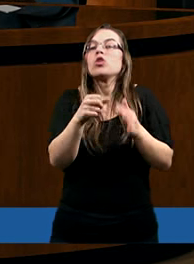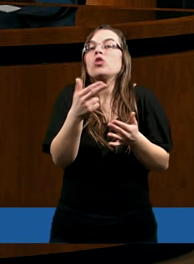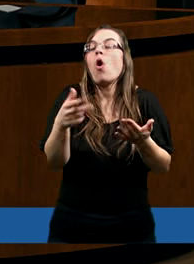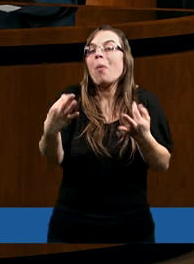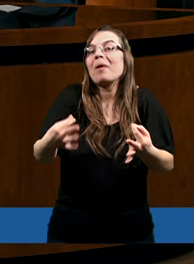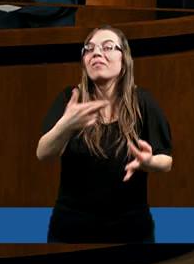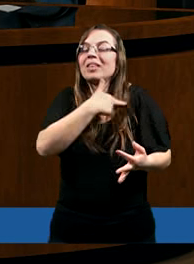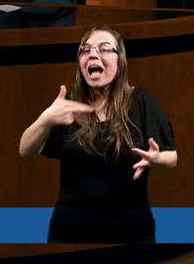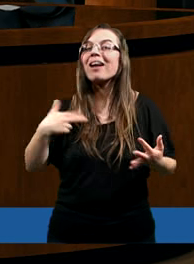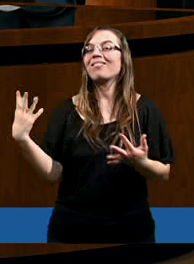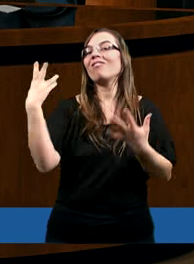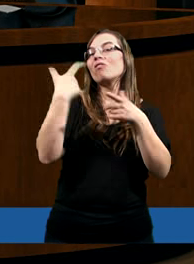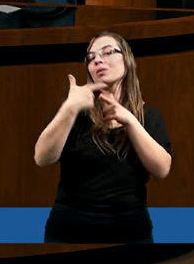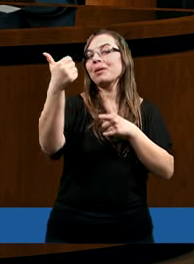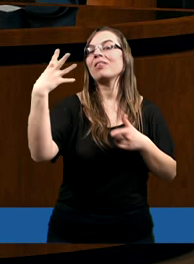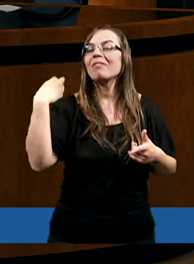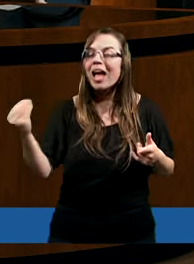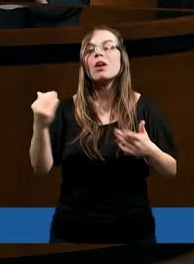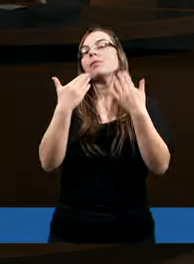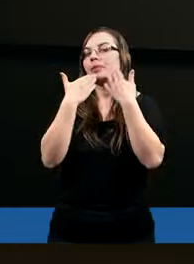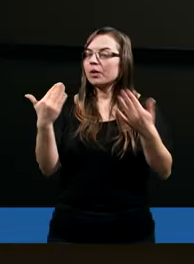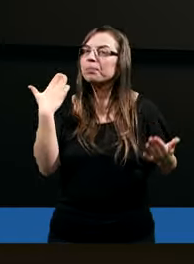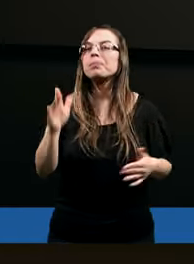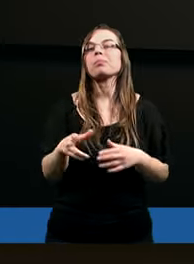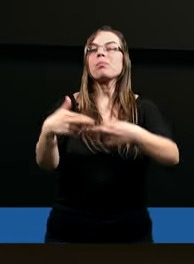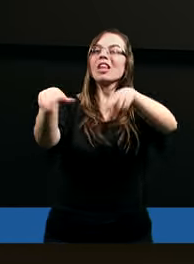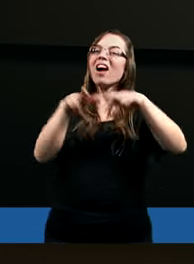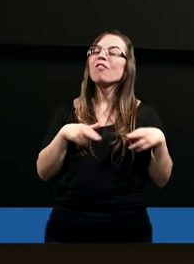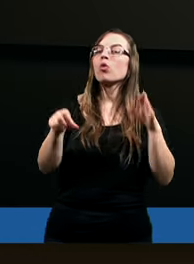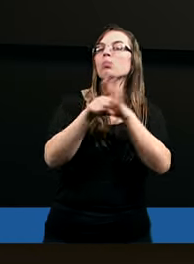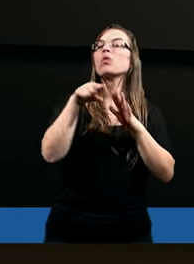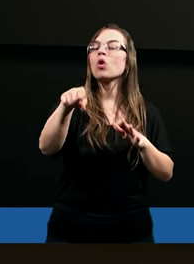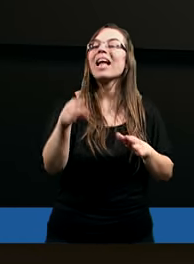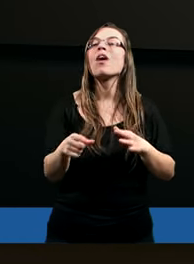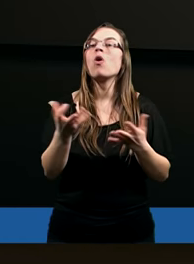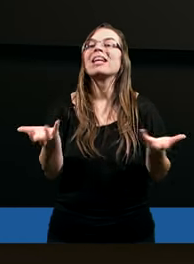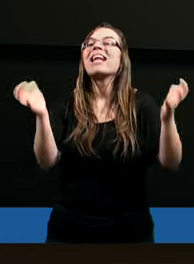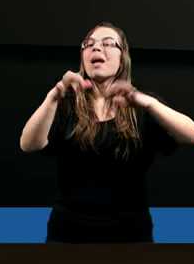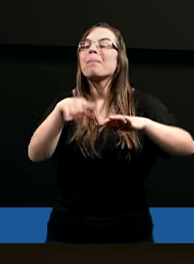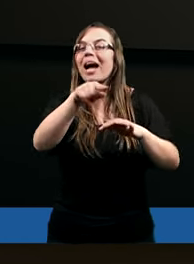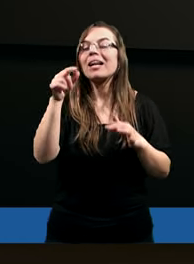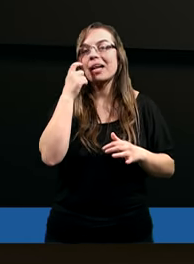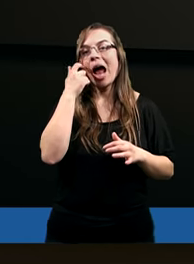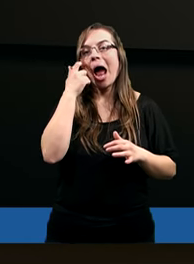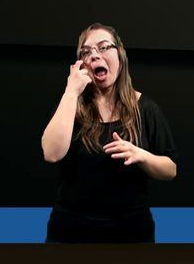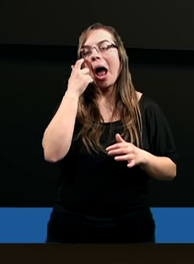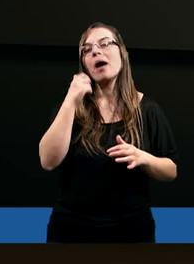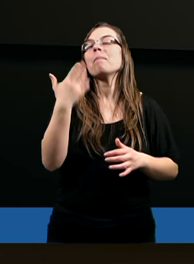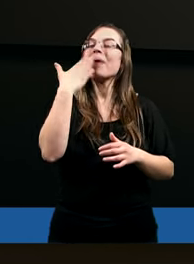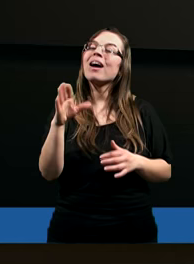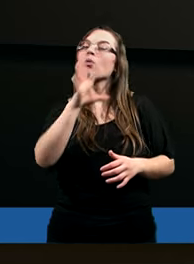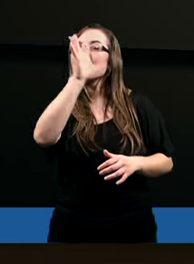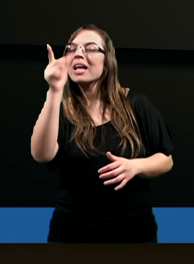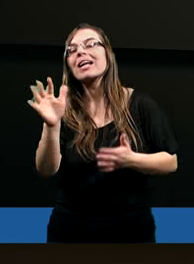XXI wieku. Dziękuję. Wróćmy do tego wybrania. Bardzo piękny tekst